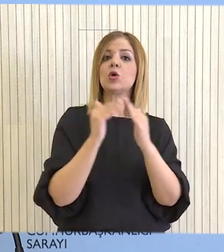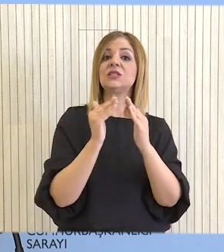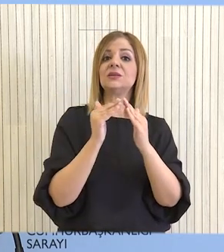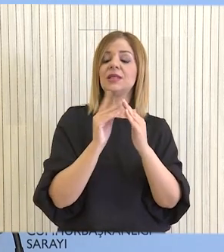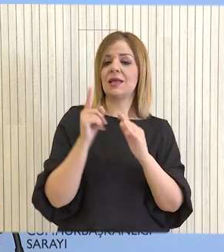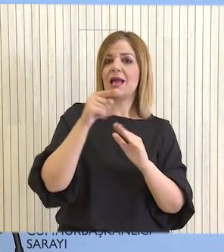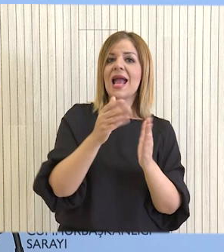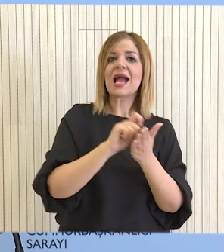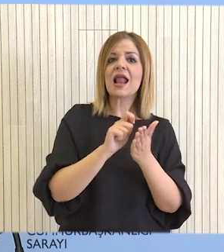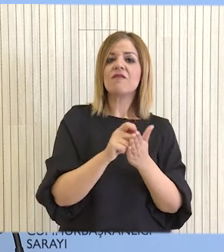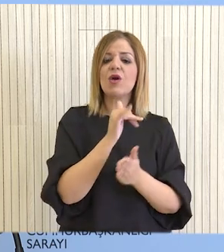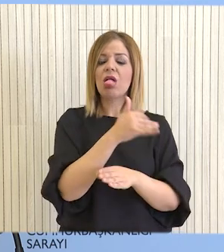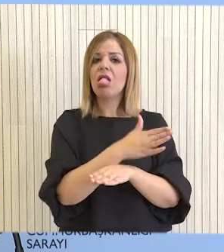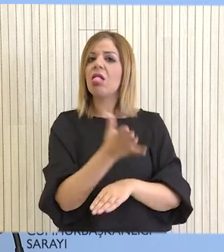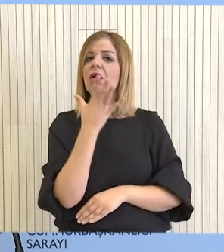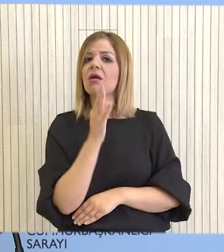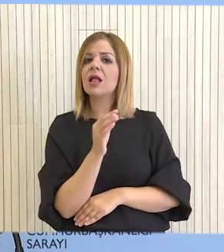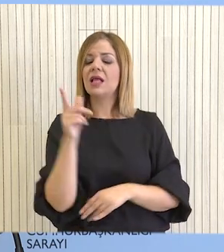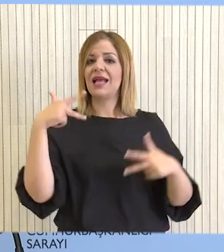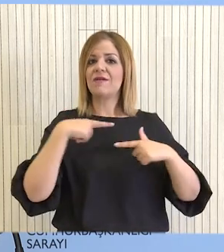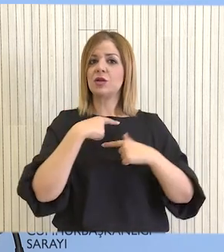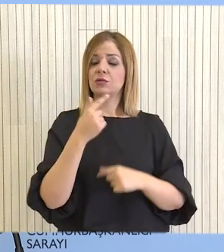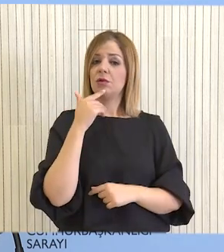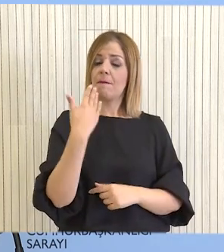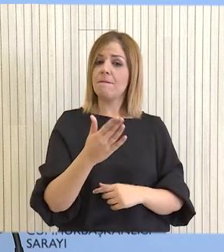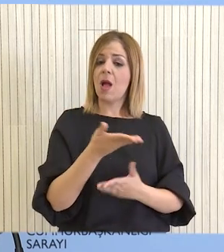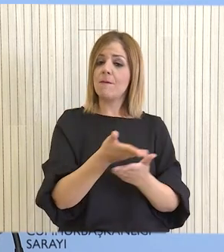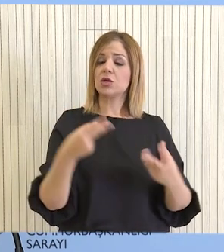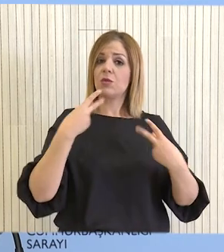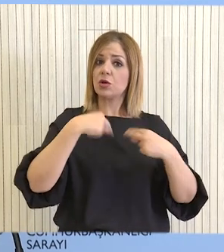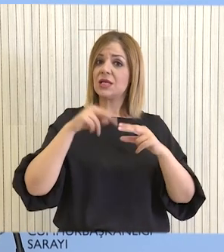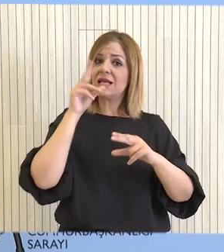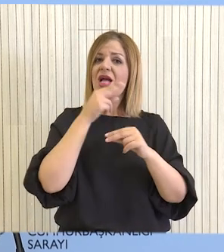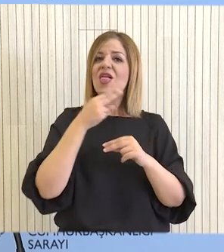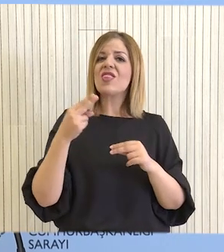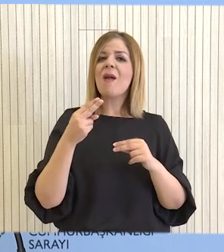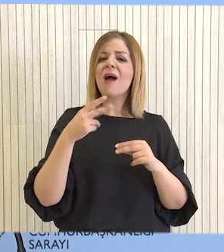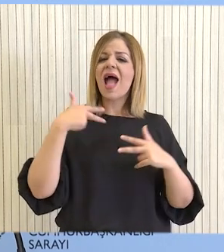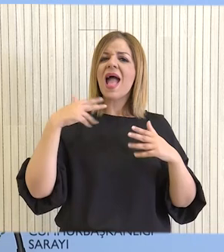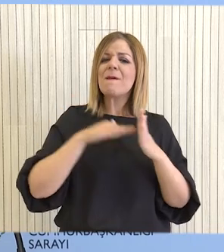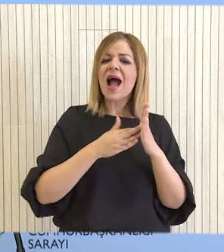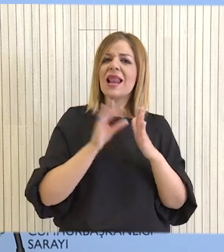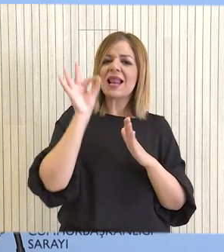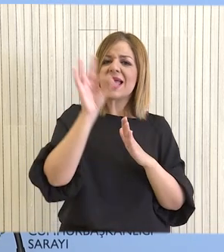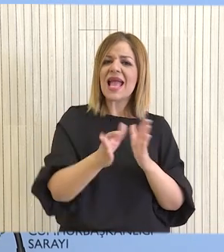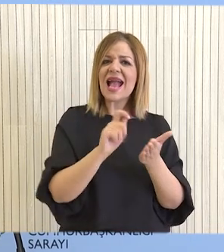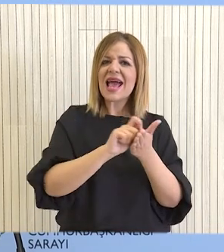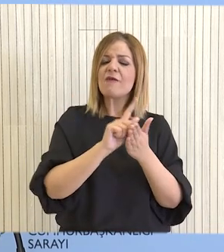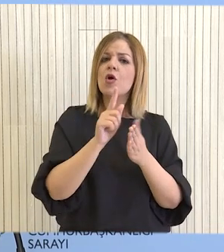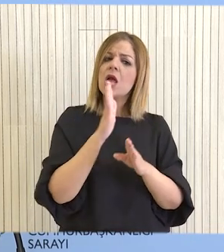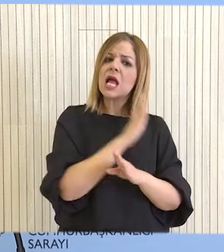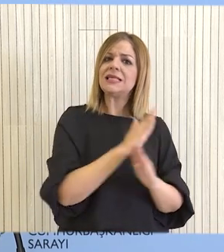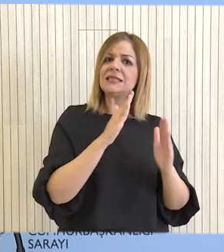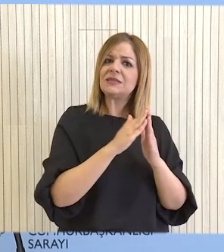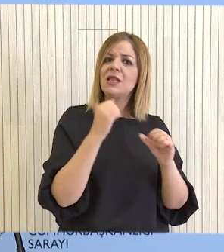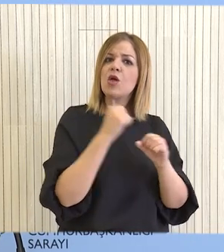Έχει ένα ζήτημα το οποίο έχει ήδη συζητηθεί ενώπιον του Υπουργικού Συμβουλίου και θα τρόχιο τρομηθεί παράλληλα κι αυτό ενώπιον της Βουλής των Αντιπρόσωπων